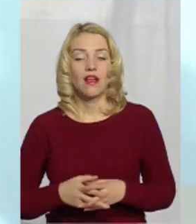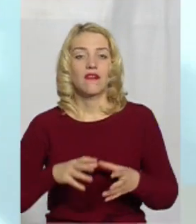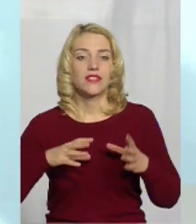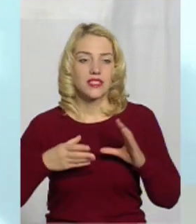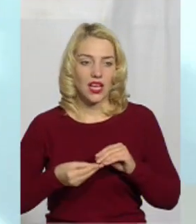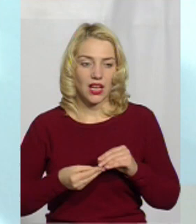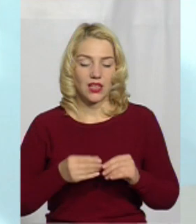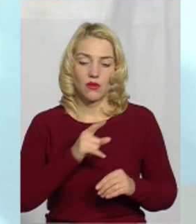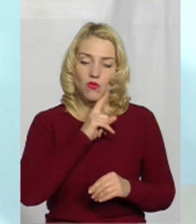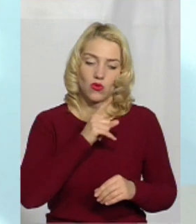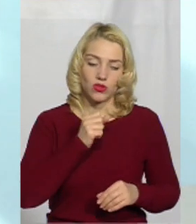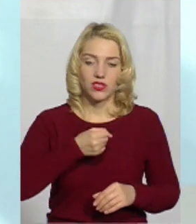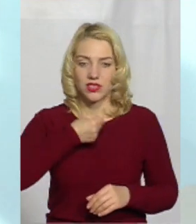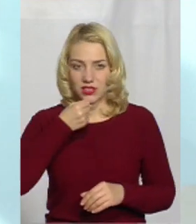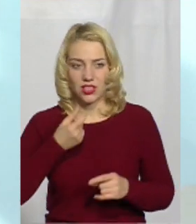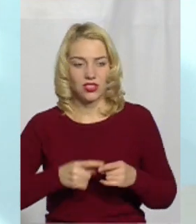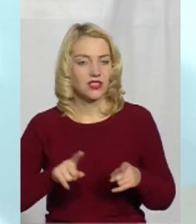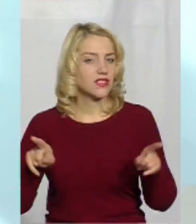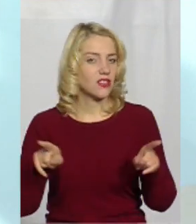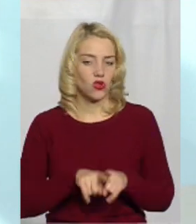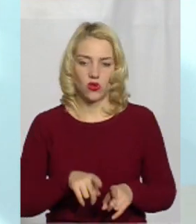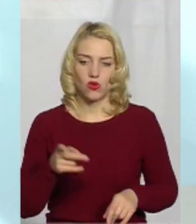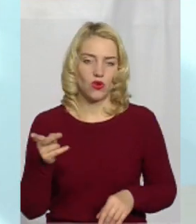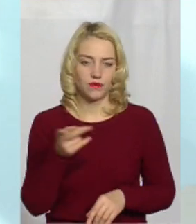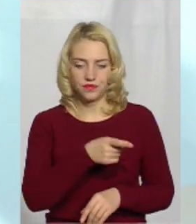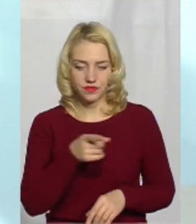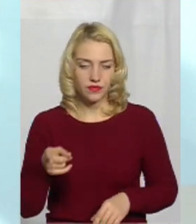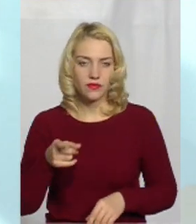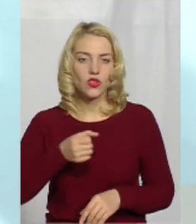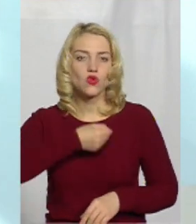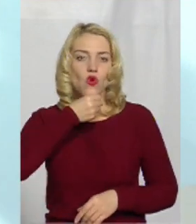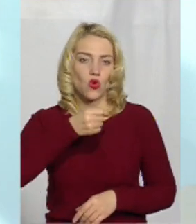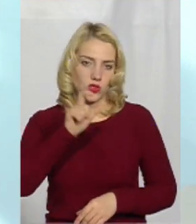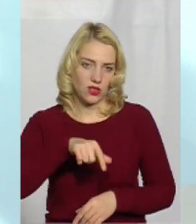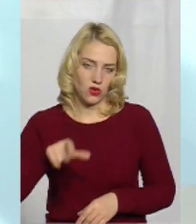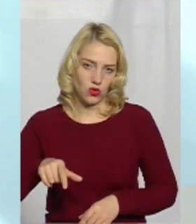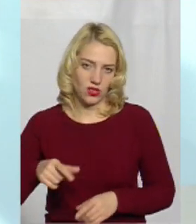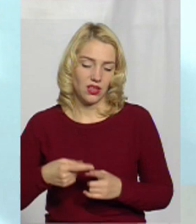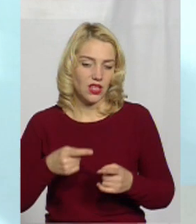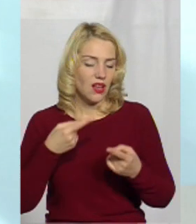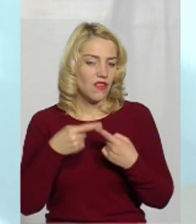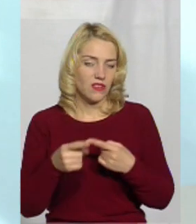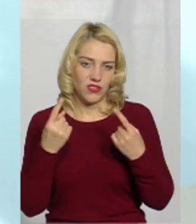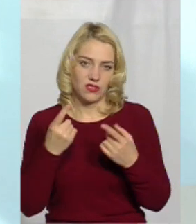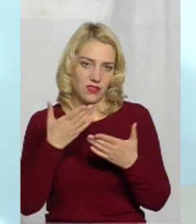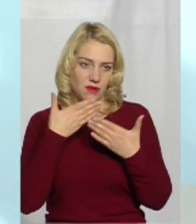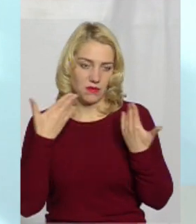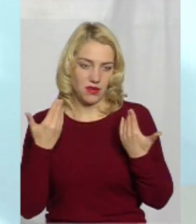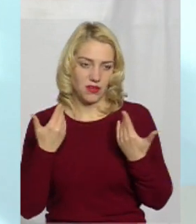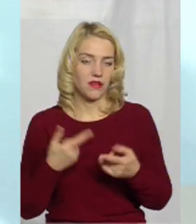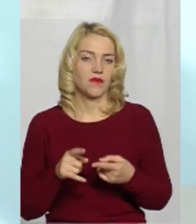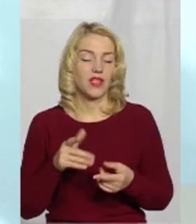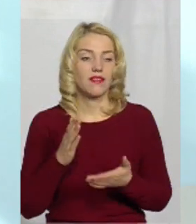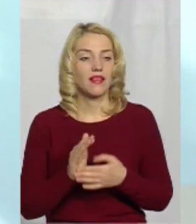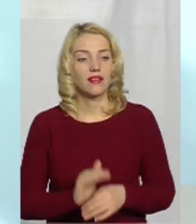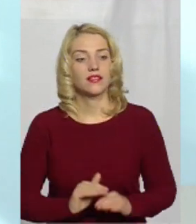взагалі, молоді і старші – це все одно дорослі люди. І тут ми великої різниці не бачимо. Є